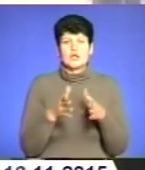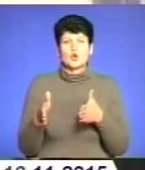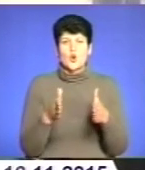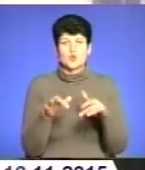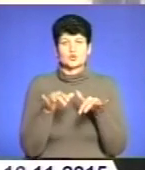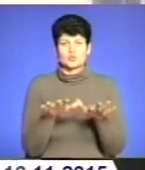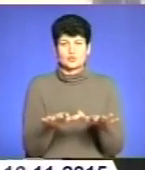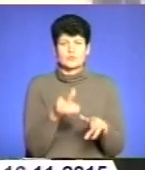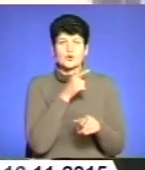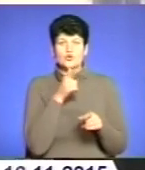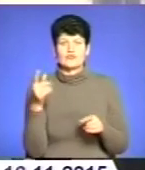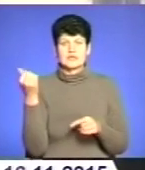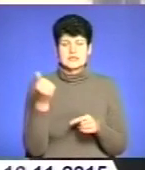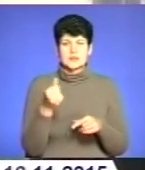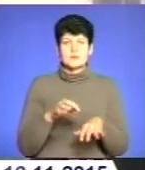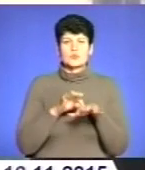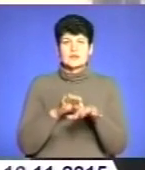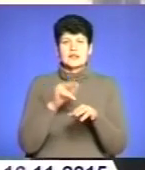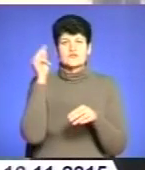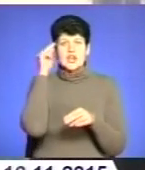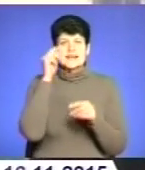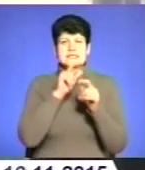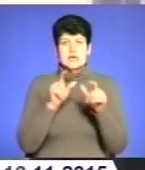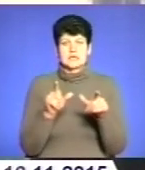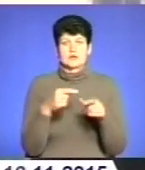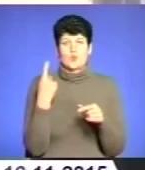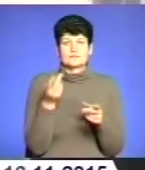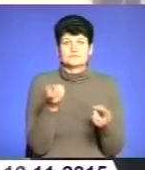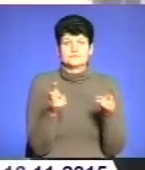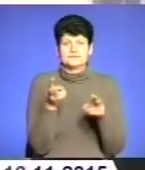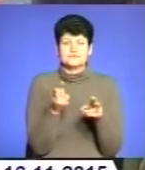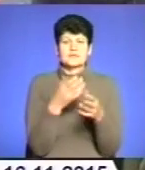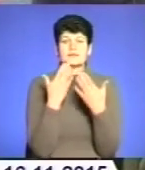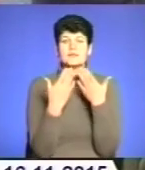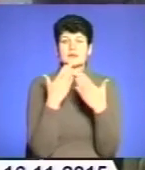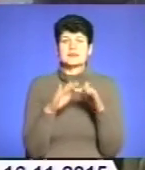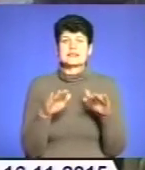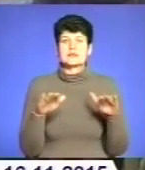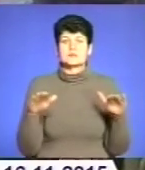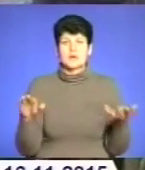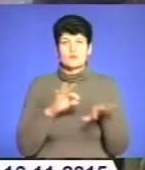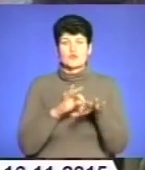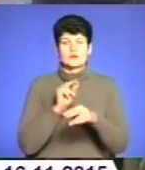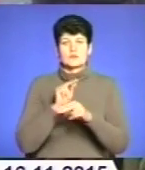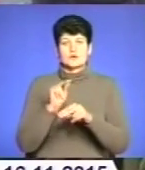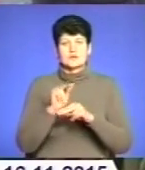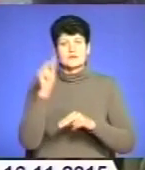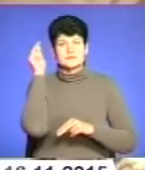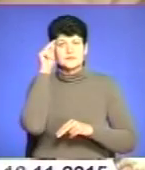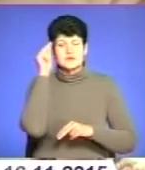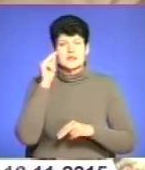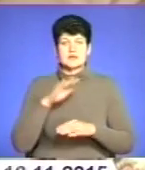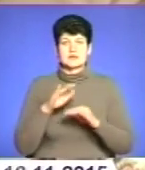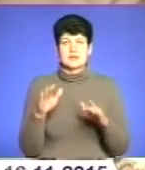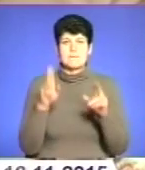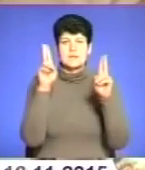приходимо в начальні заклади області, спілкуємося з дітьми, проводимо заняття по правилах дорожнього руху, на яких